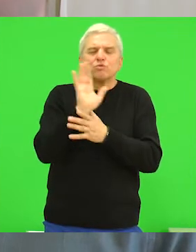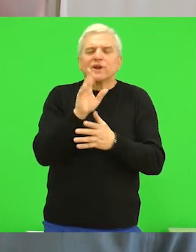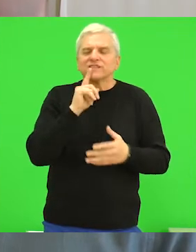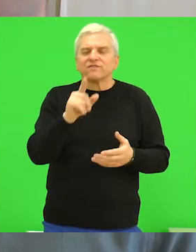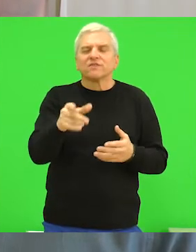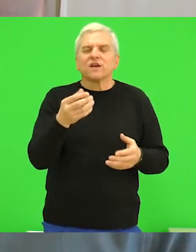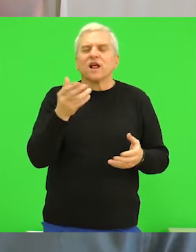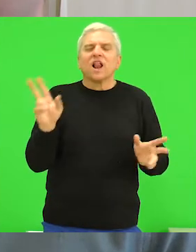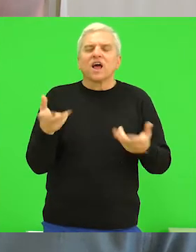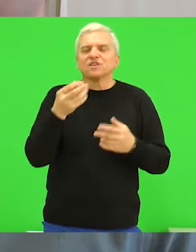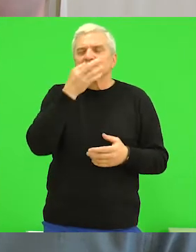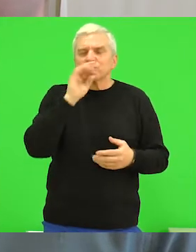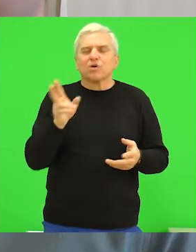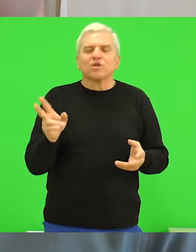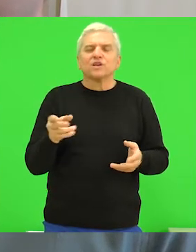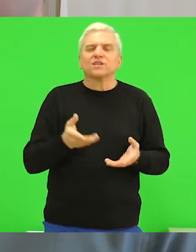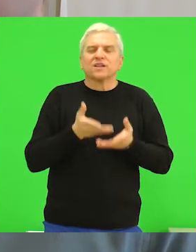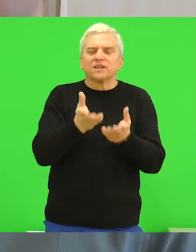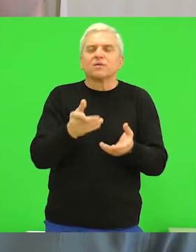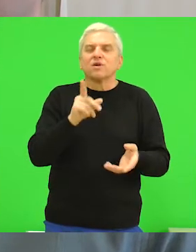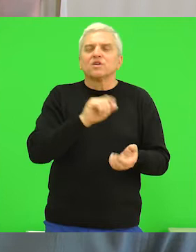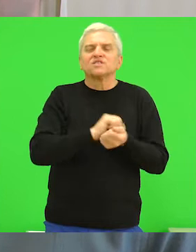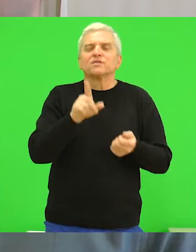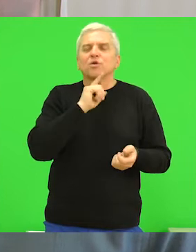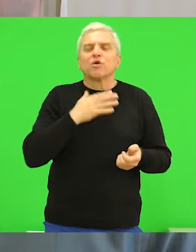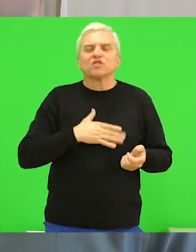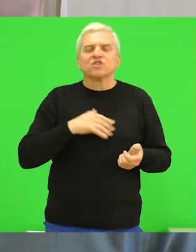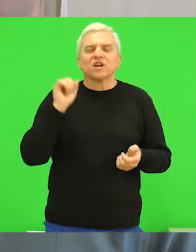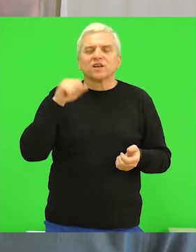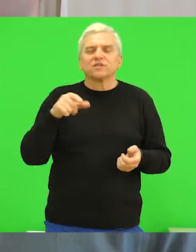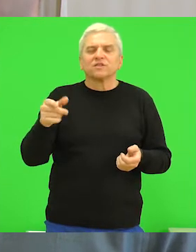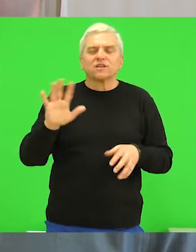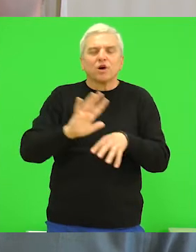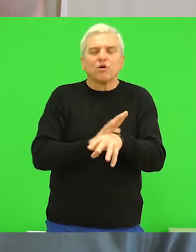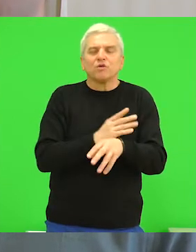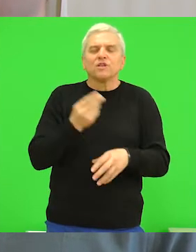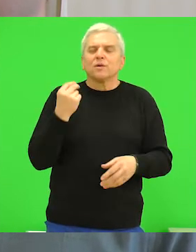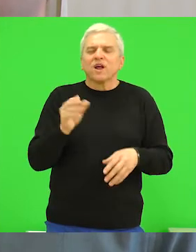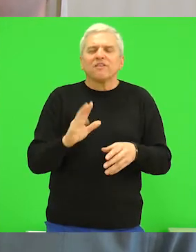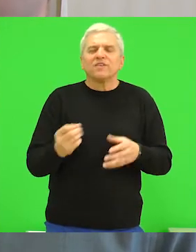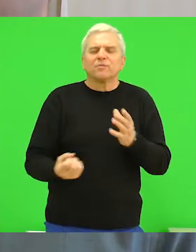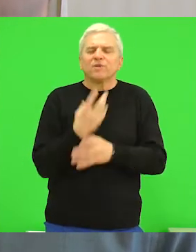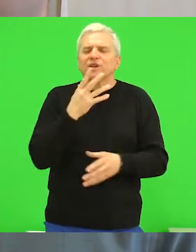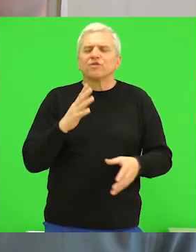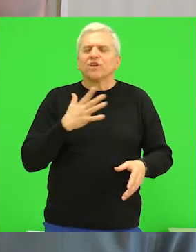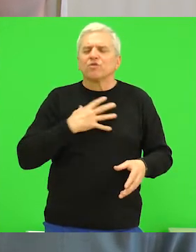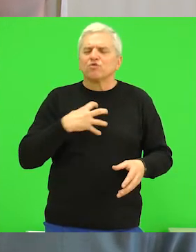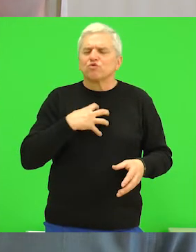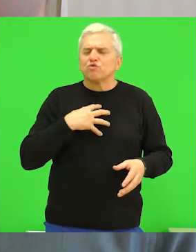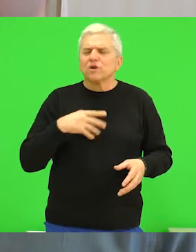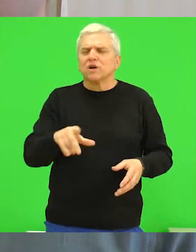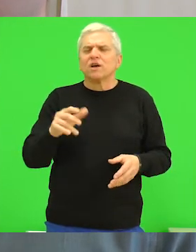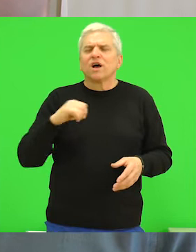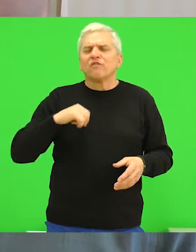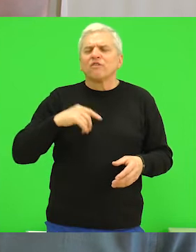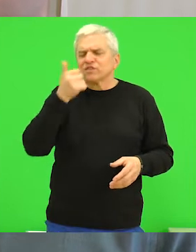mnogo lakše i mnogo više da ponudimo svim onima koji žele da osjete pravi duh Vojvodine i svega